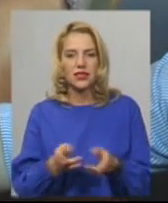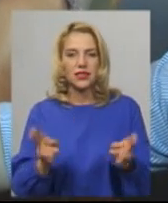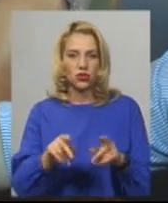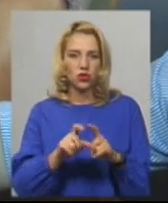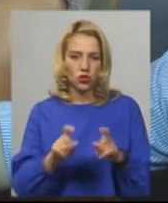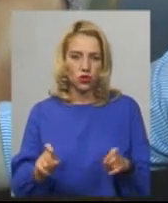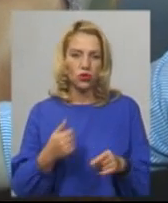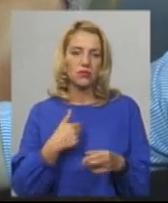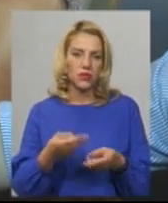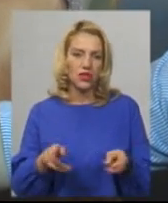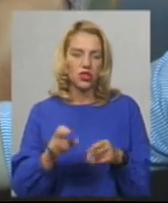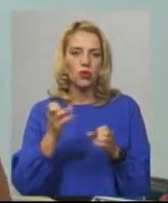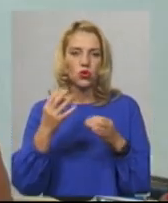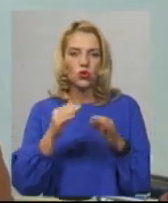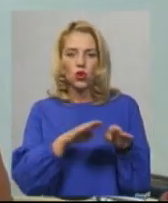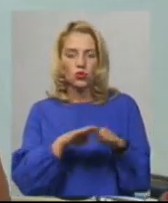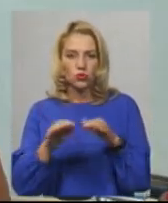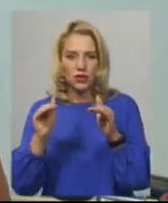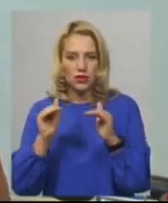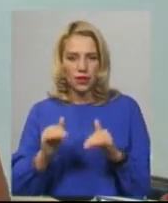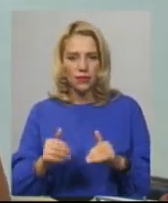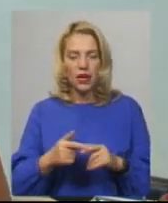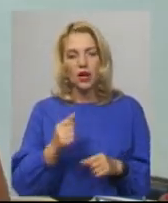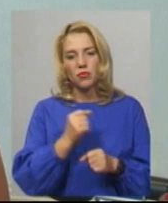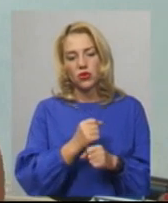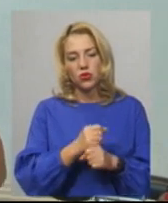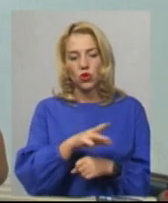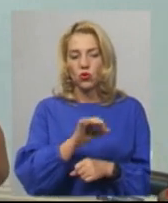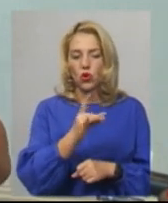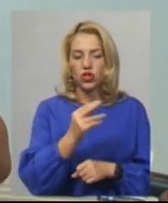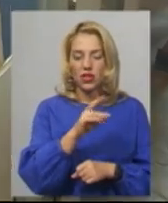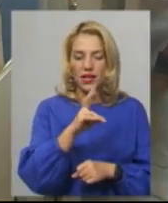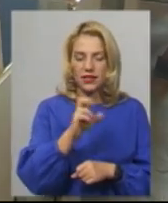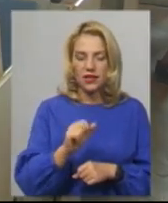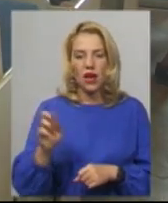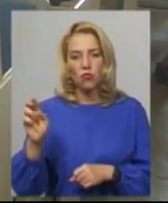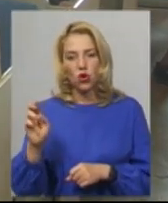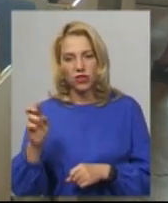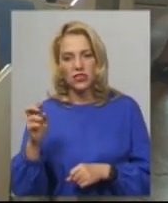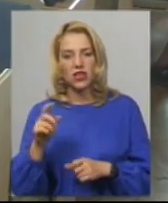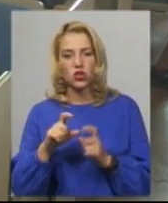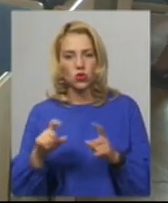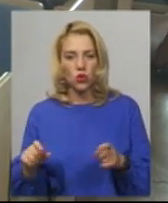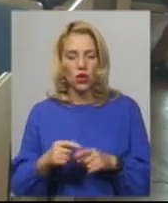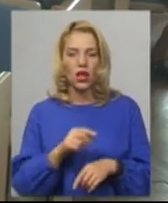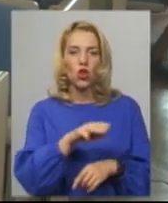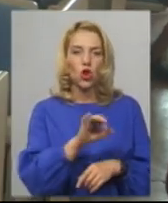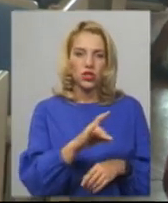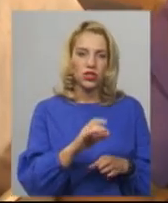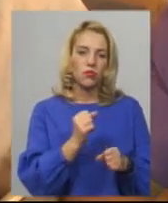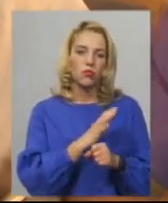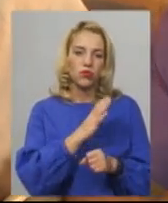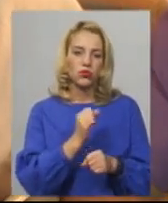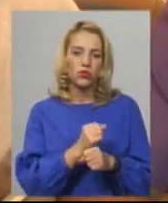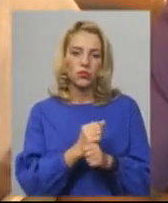старостинського округу, додає Василь Підлісний, працює Турчинецька і борщівська школи. У Турчинецькій, каже, був зроблений ремонт, тому запропонував батькам